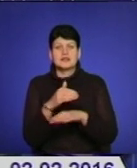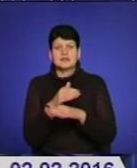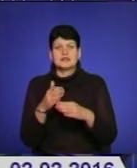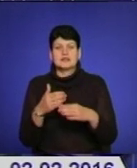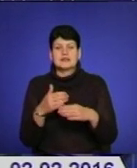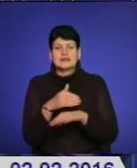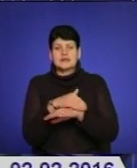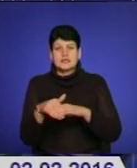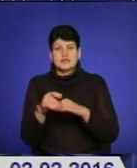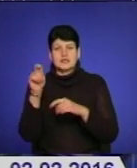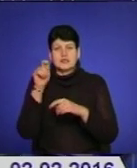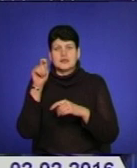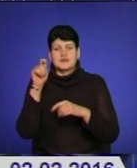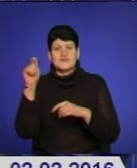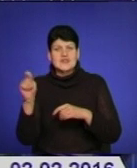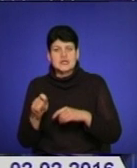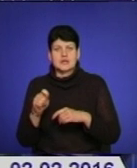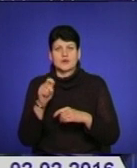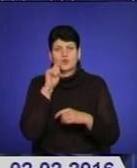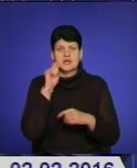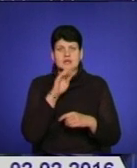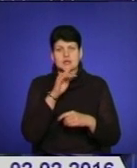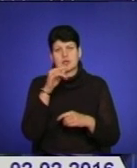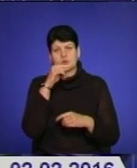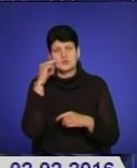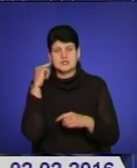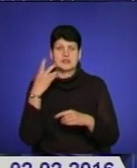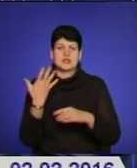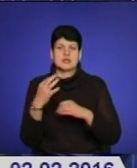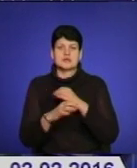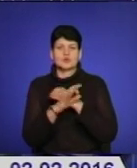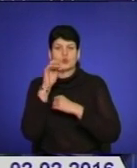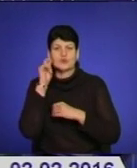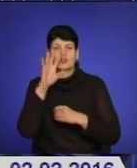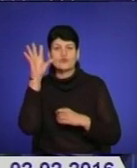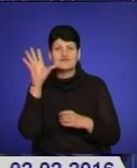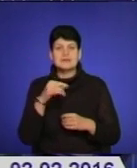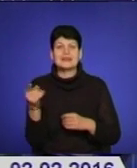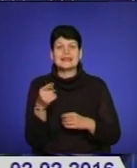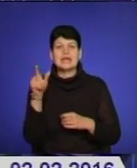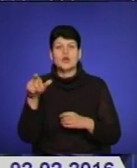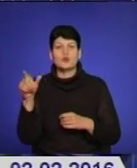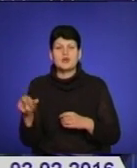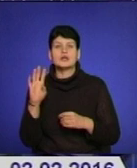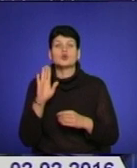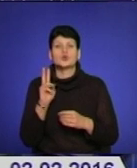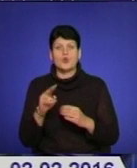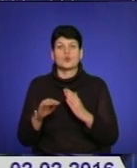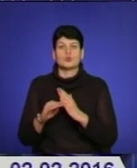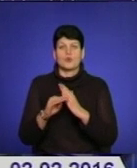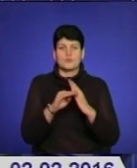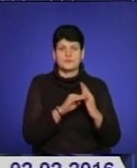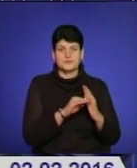російсько-української війни на сході України. Усім тернополянам, хто долучився до